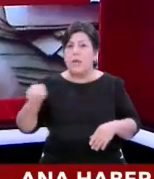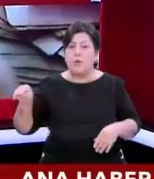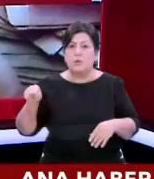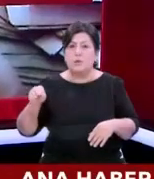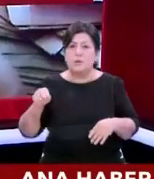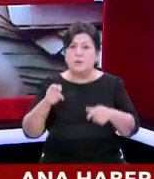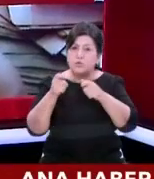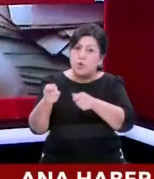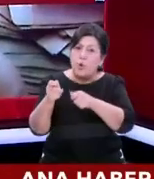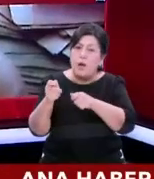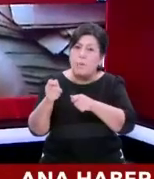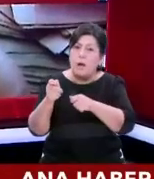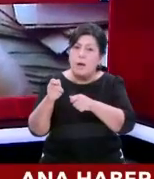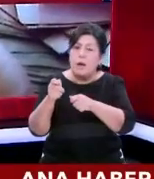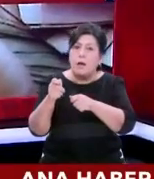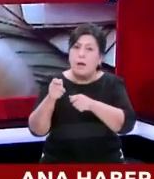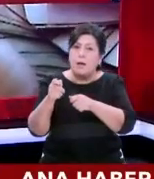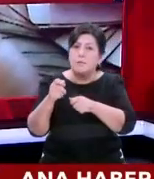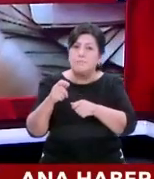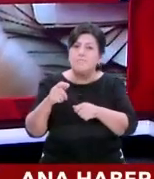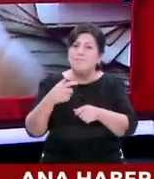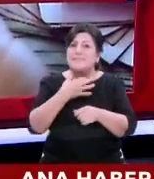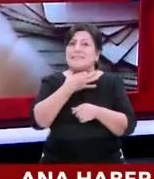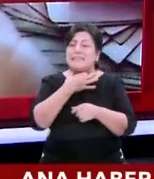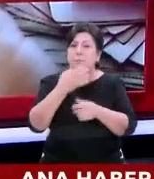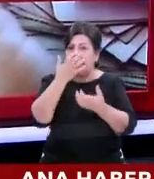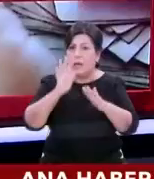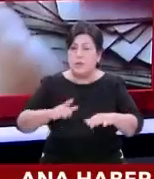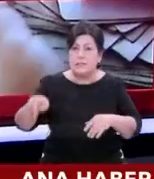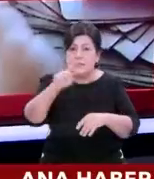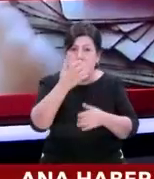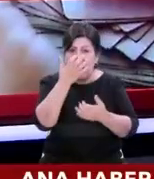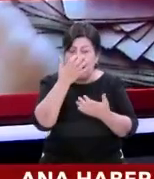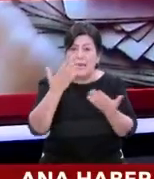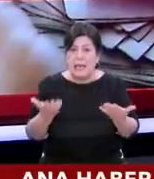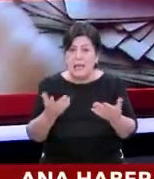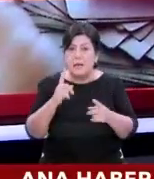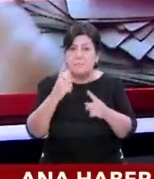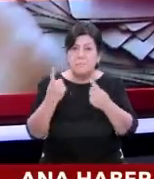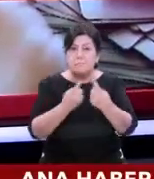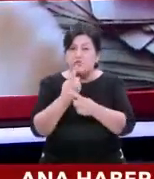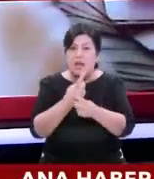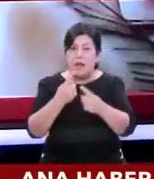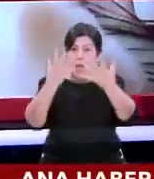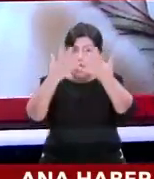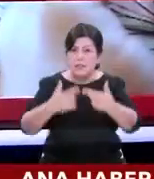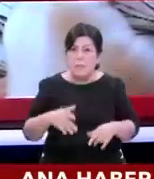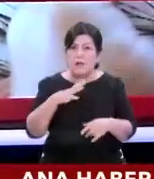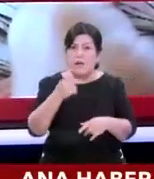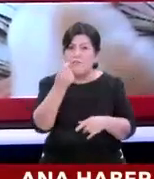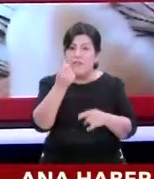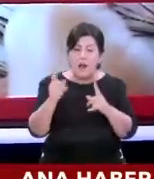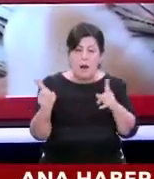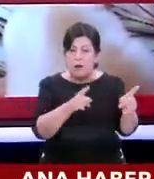zorlaması bekleniyor. Lakin sizi bekleyen şöyle bir parametre var değerli seyirciler. Şu fiyat